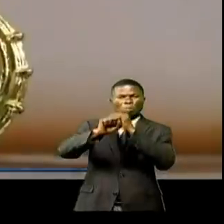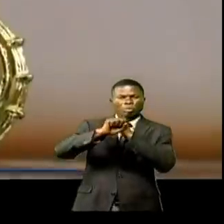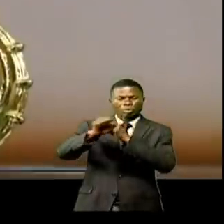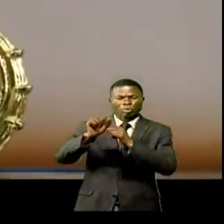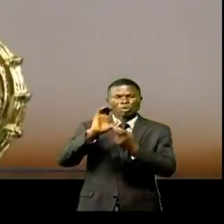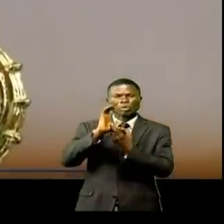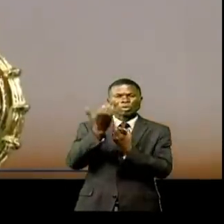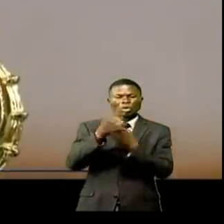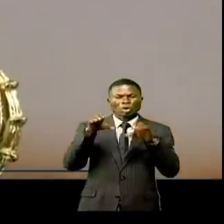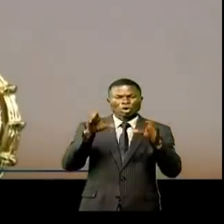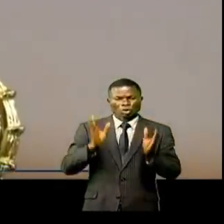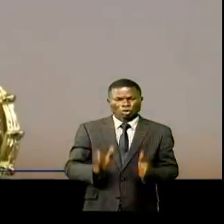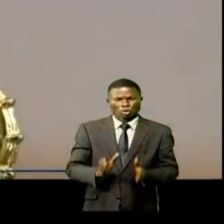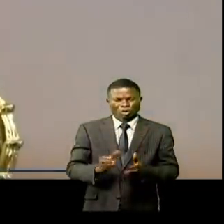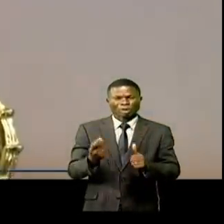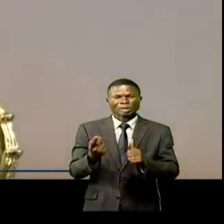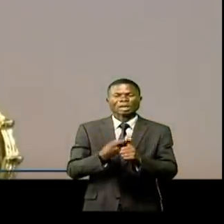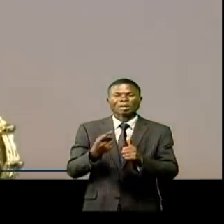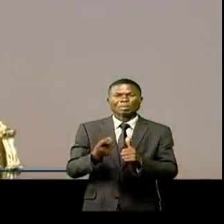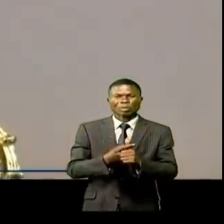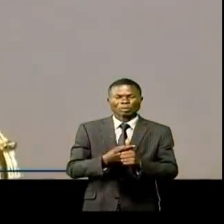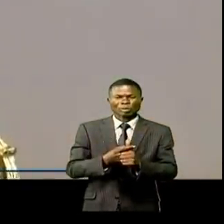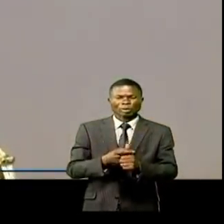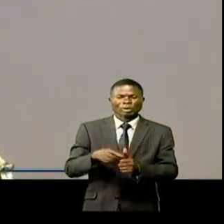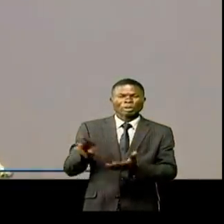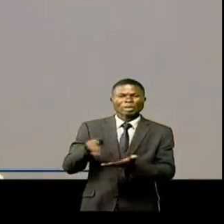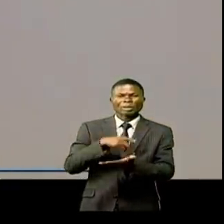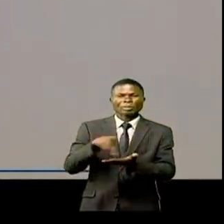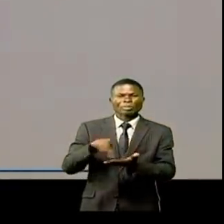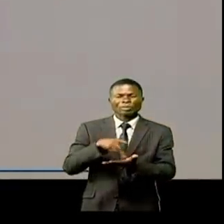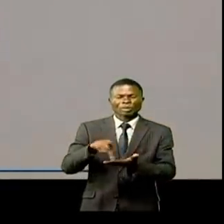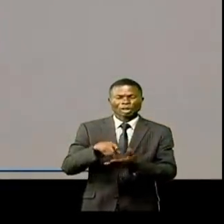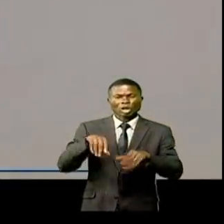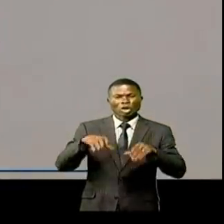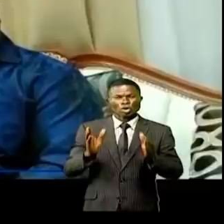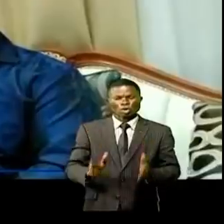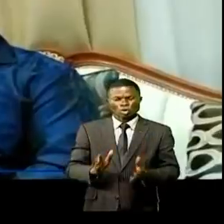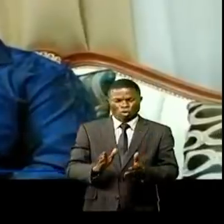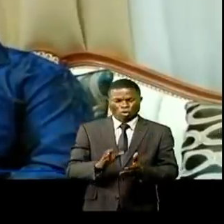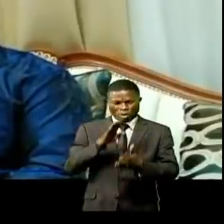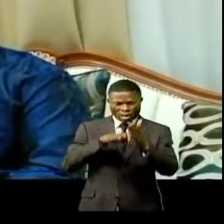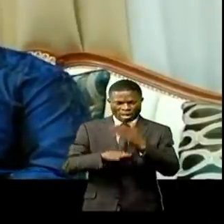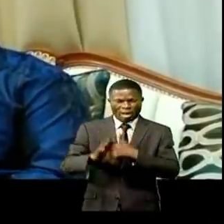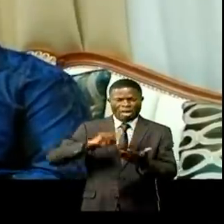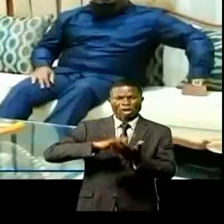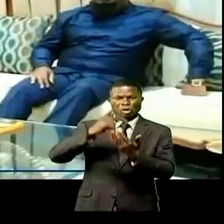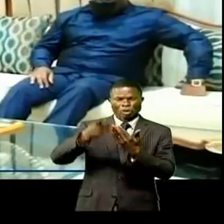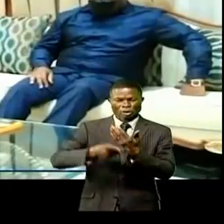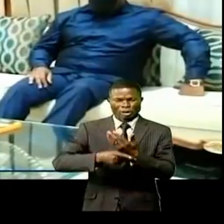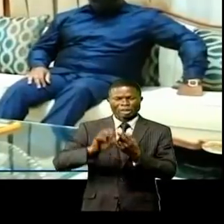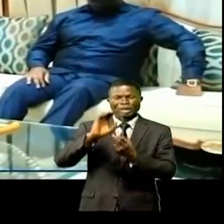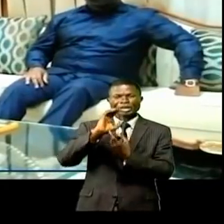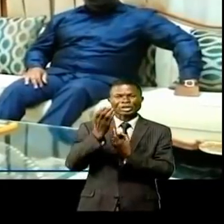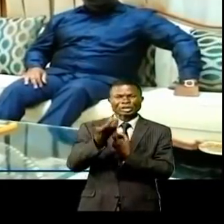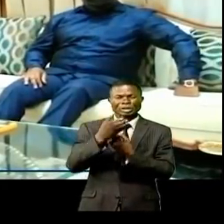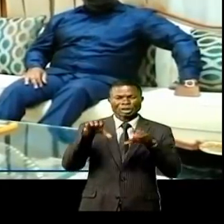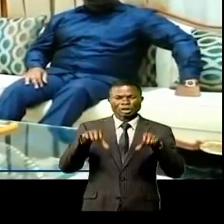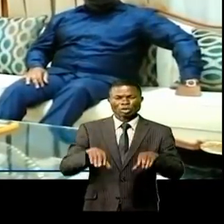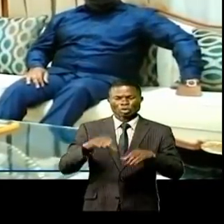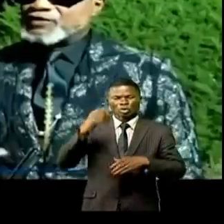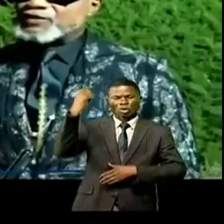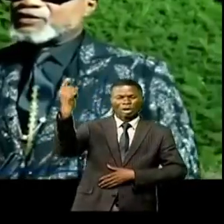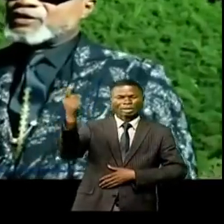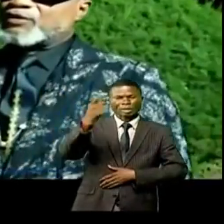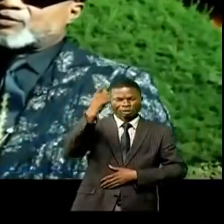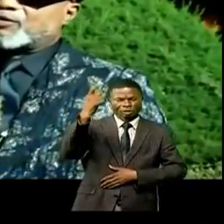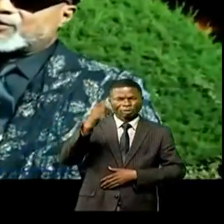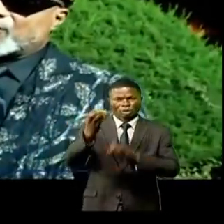la culture congolaise et particulièrement de la rumba congolaise fraîchement inscrite au patrimoine immatériel de l'humanité. Quand